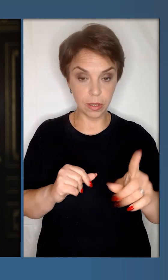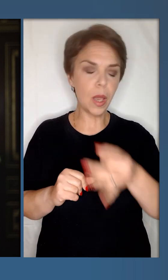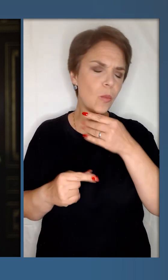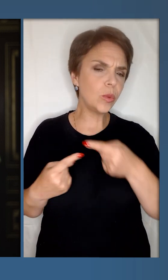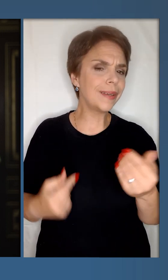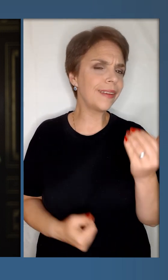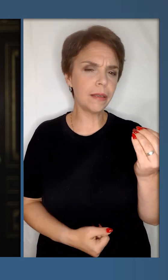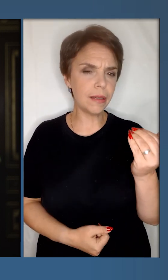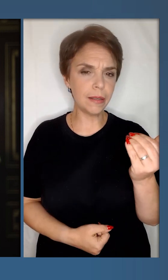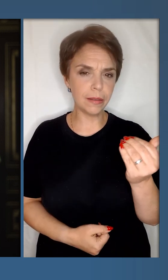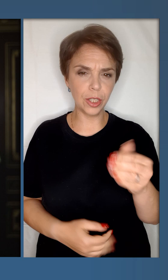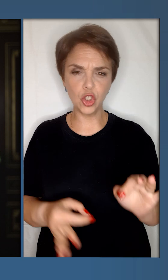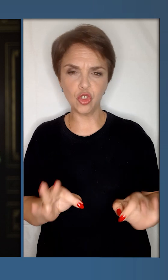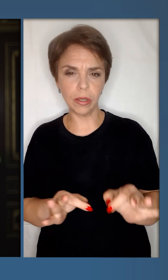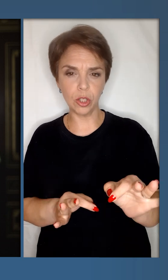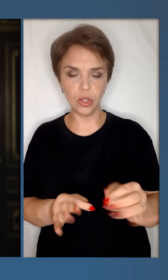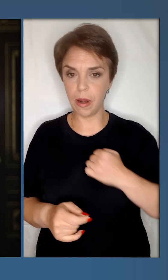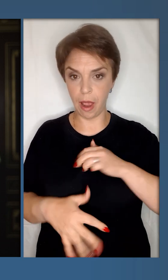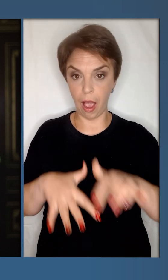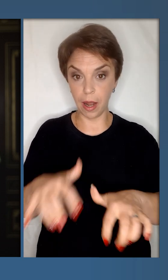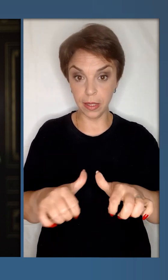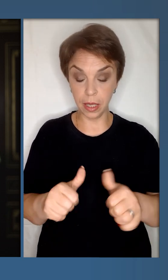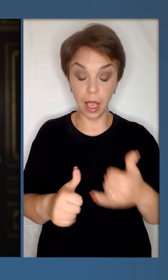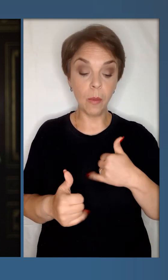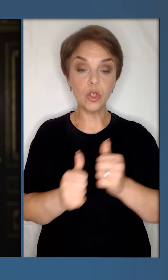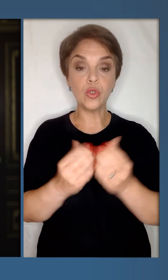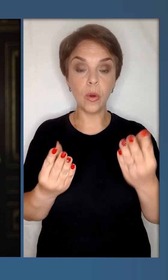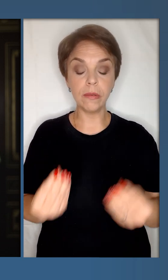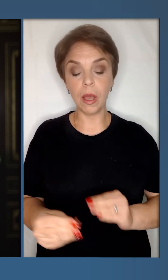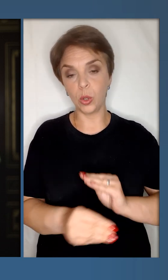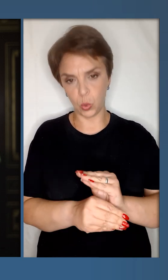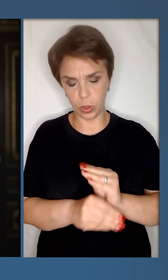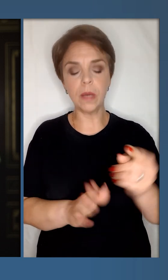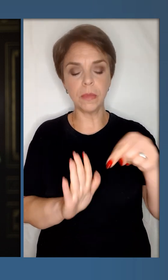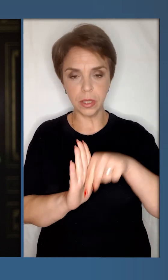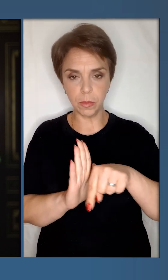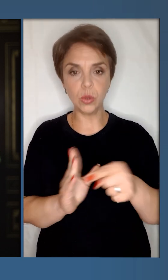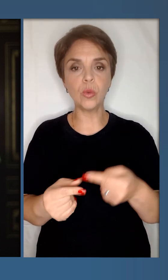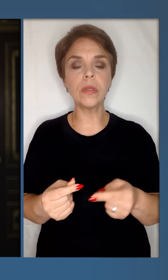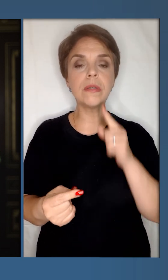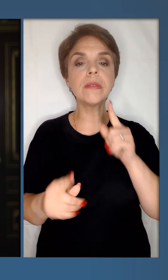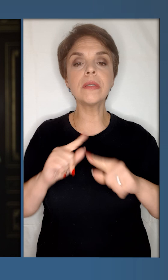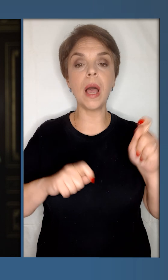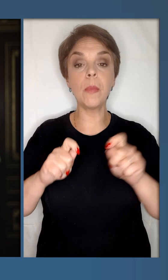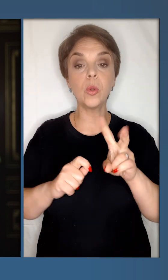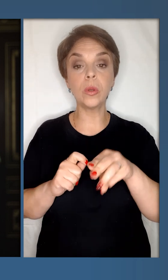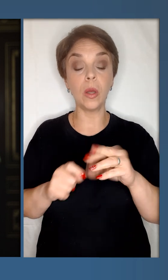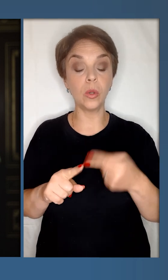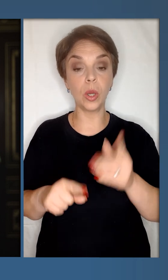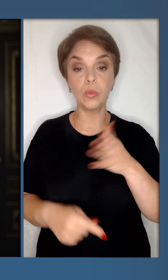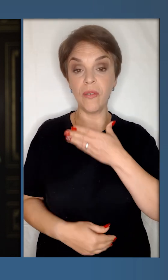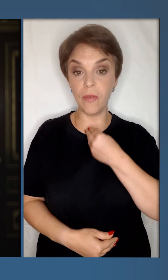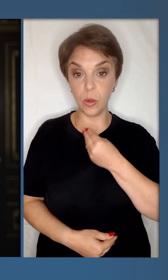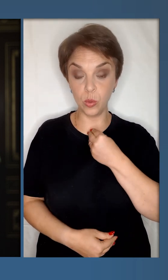та будь-які їхні шантажі та агресії. Ми щодня додаємо змісту саміту НАТО, який